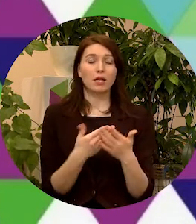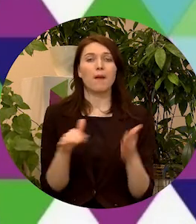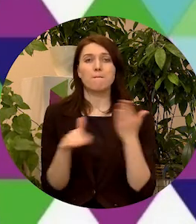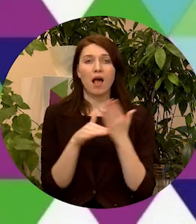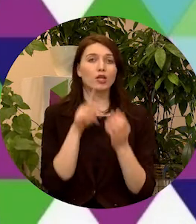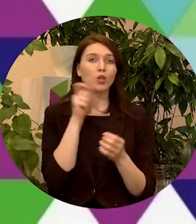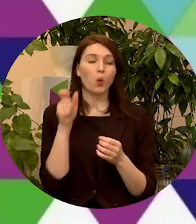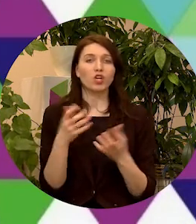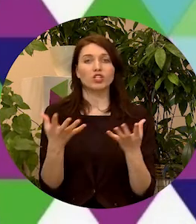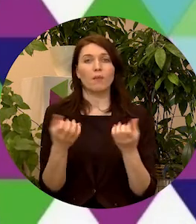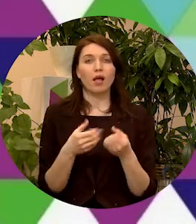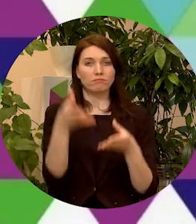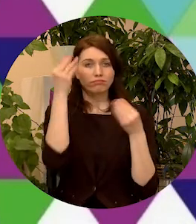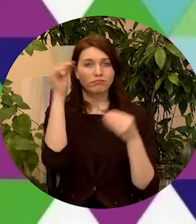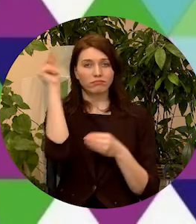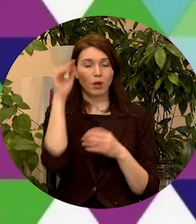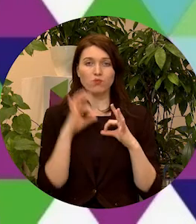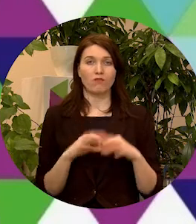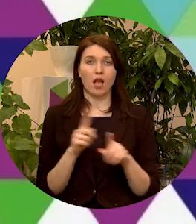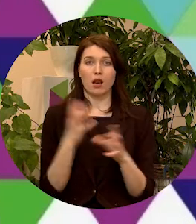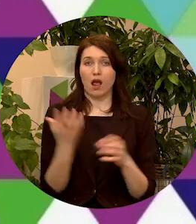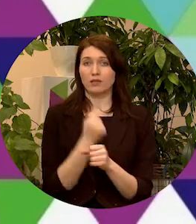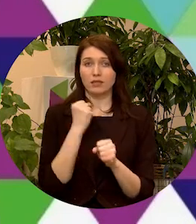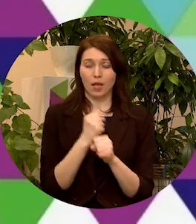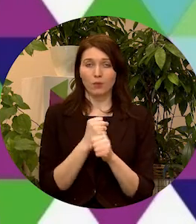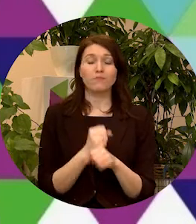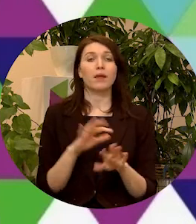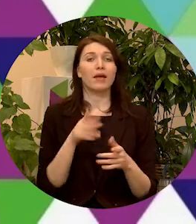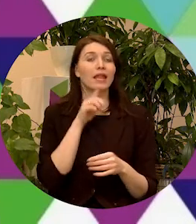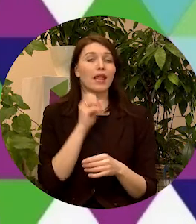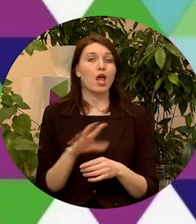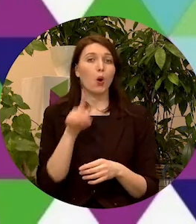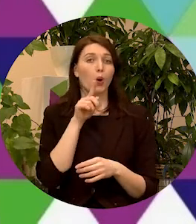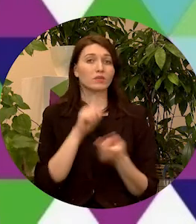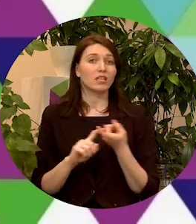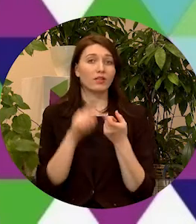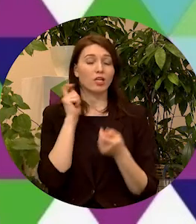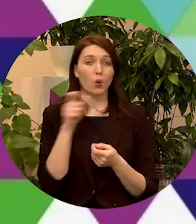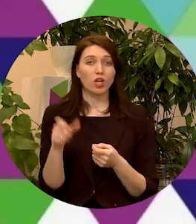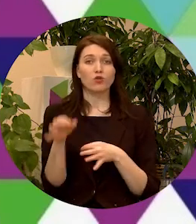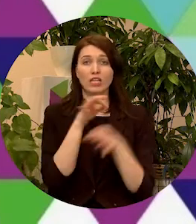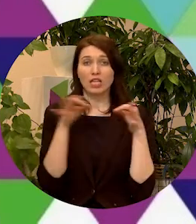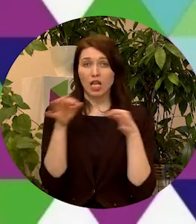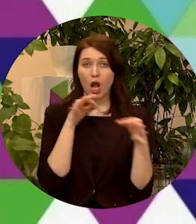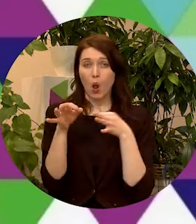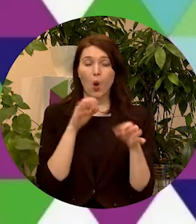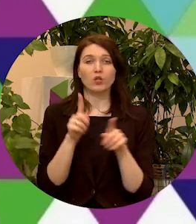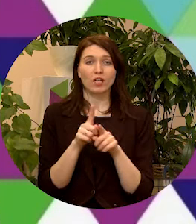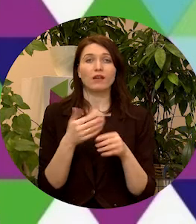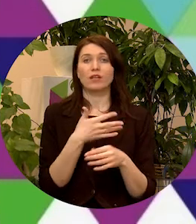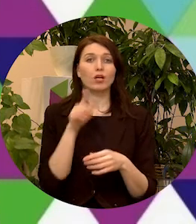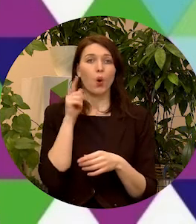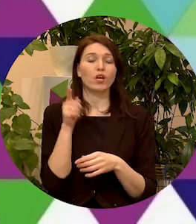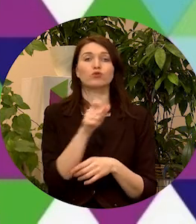profesiju un atrast darbu. Savukārt, Eiropas Savienības jaunatnes dialogs ir platforma, jauniešiem un jaunatnes organizācijām